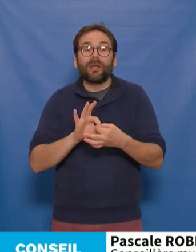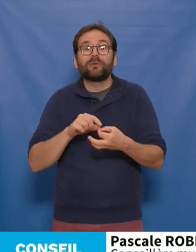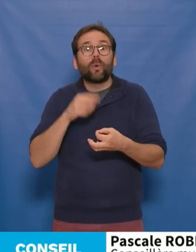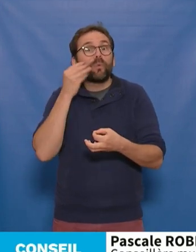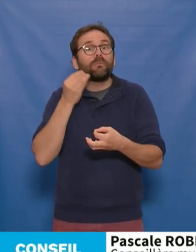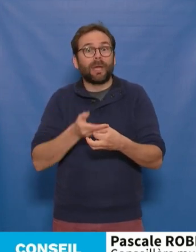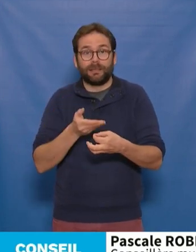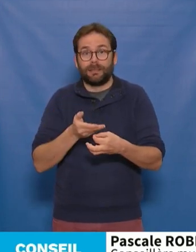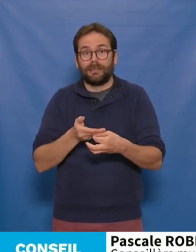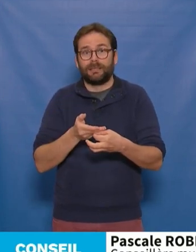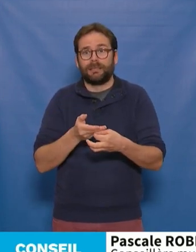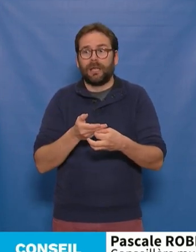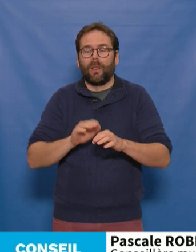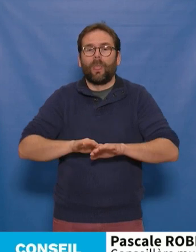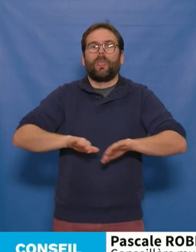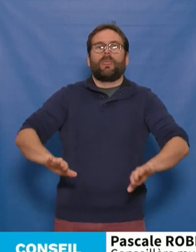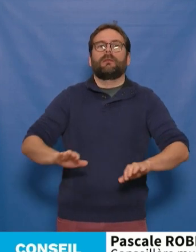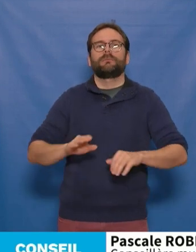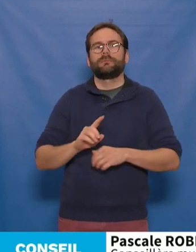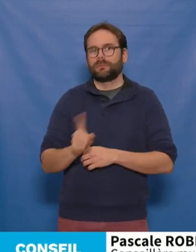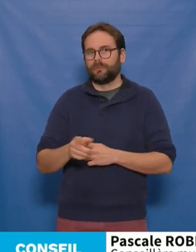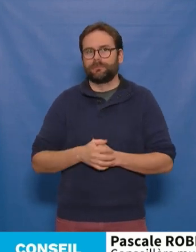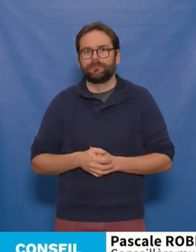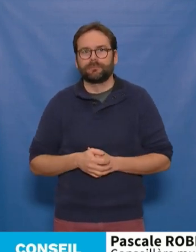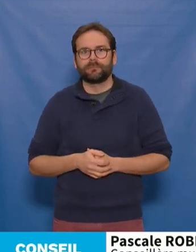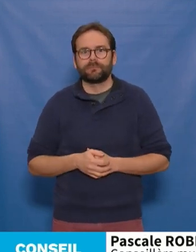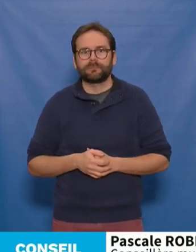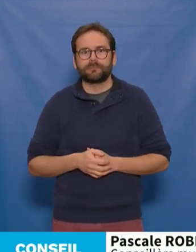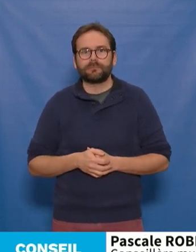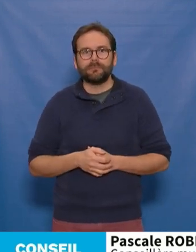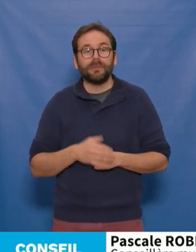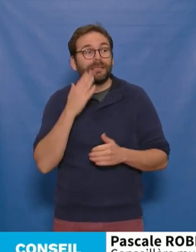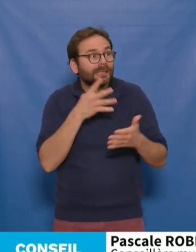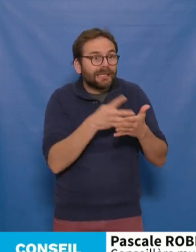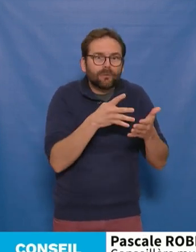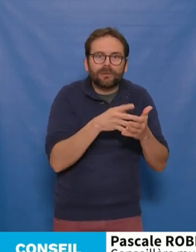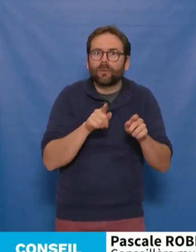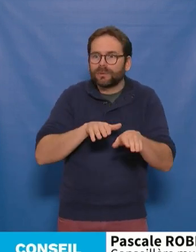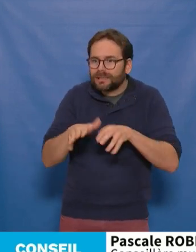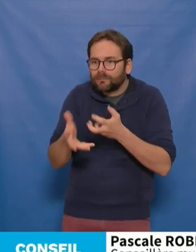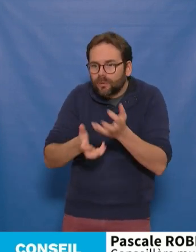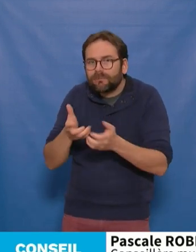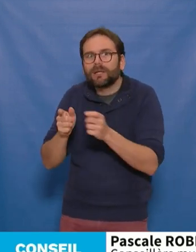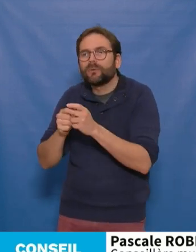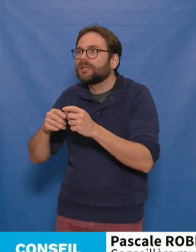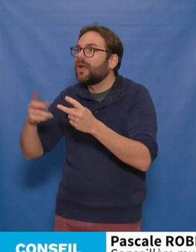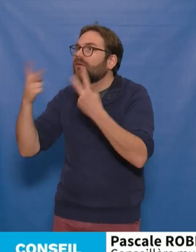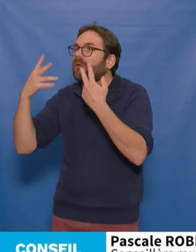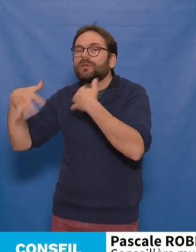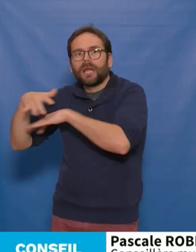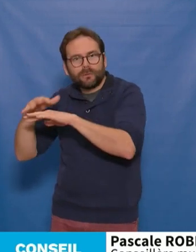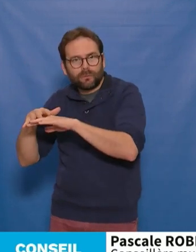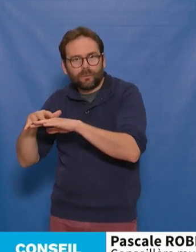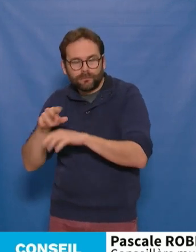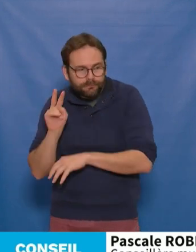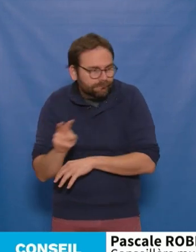être écartées. En étudiant l'isolation, le système de chauffage et la ventilation, nous nous assurons que ce